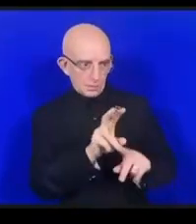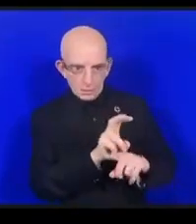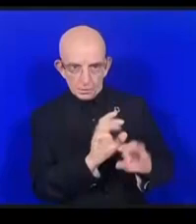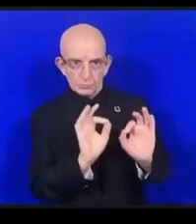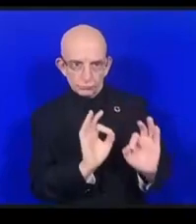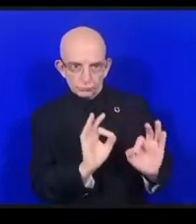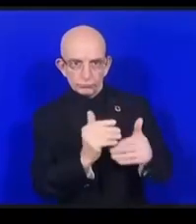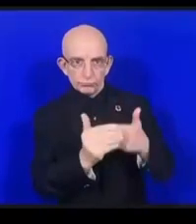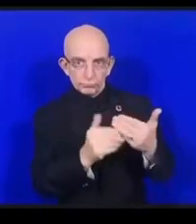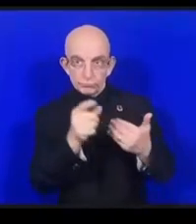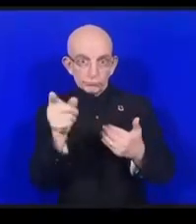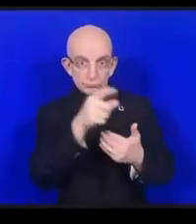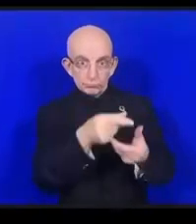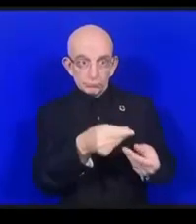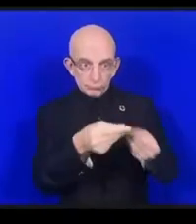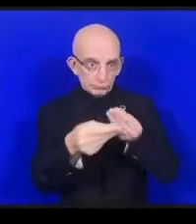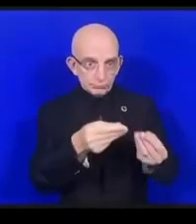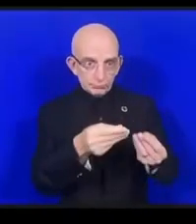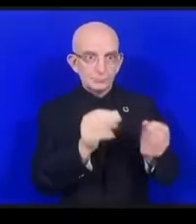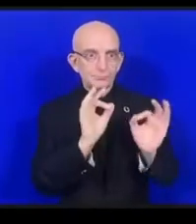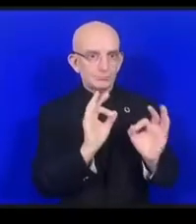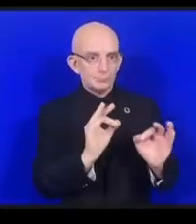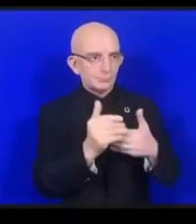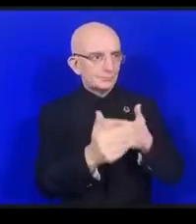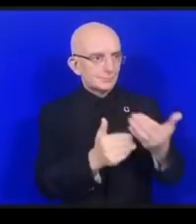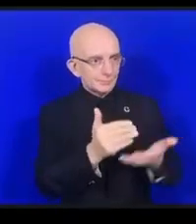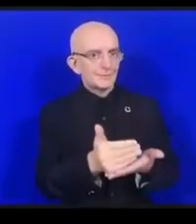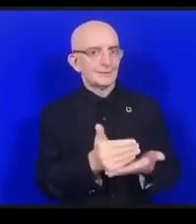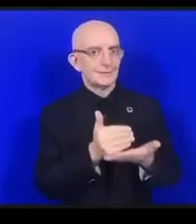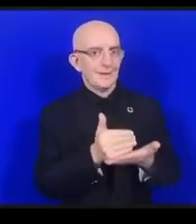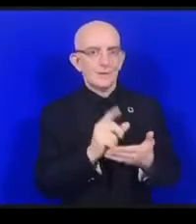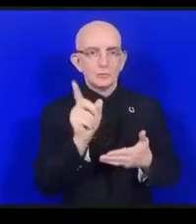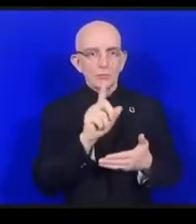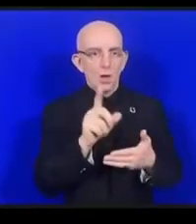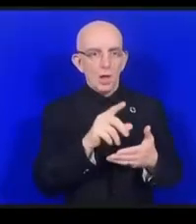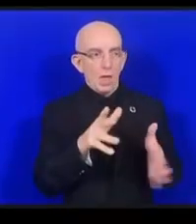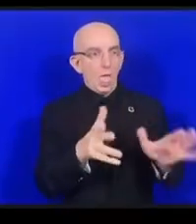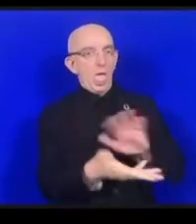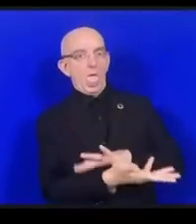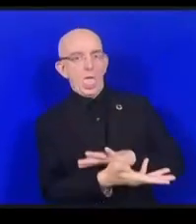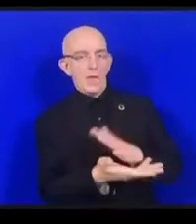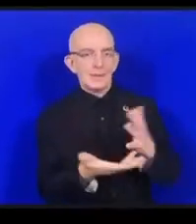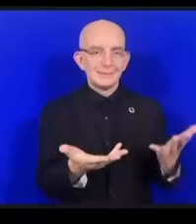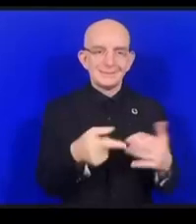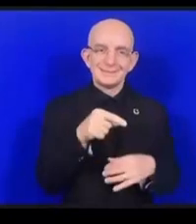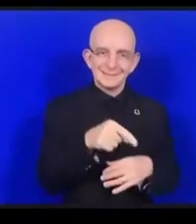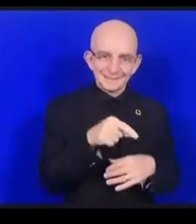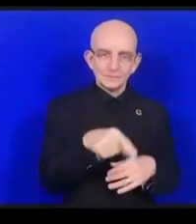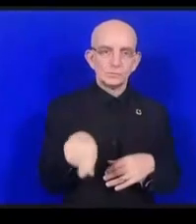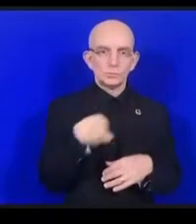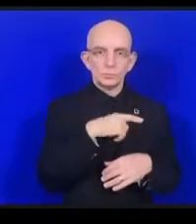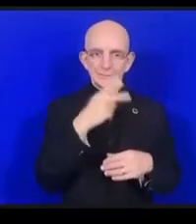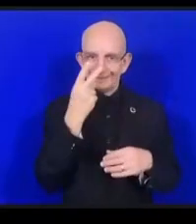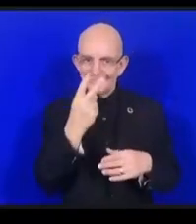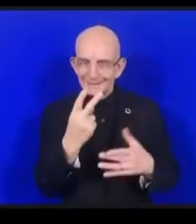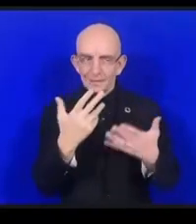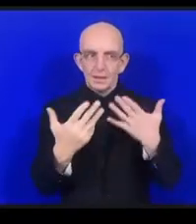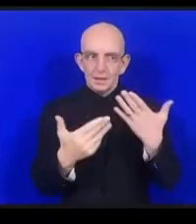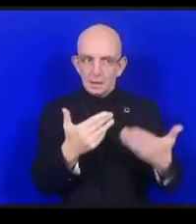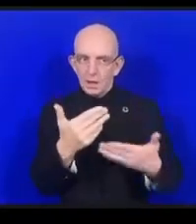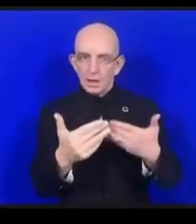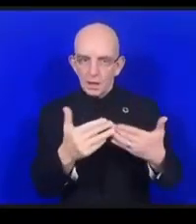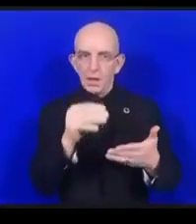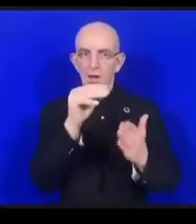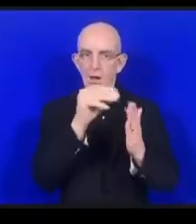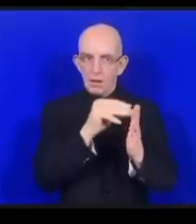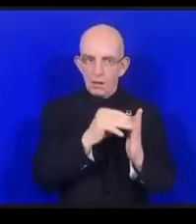ということを考えましたそういったバリューというのも確立されたので次にインターネット・ティングスのインパクト解析